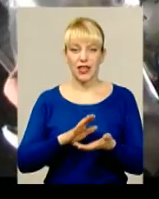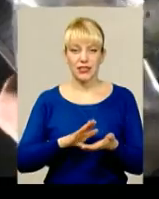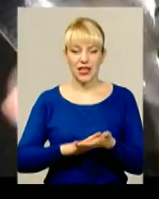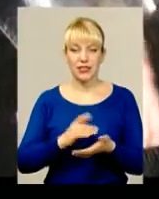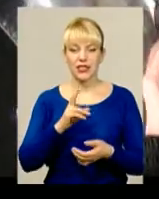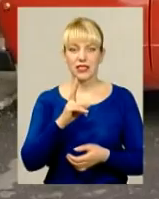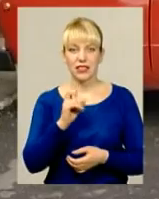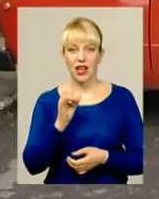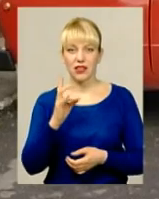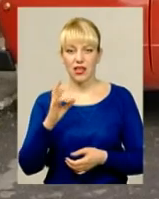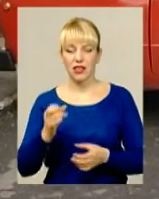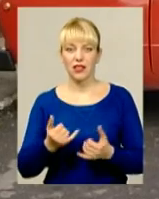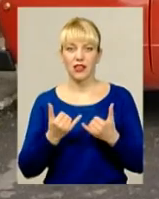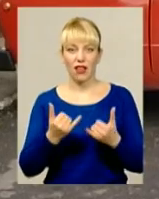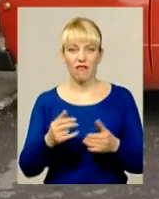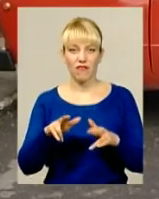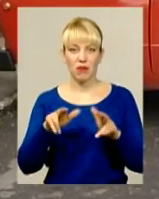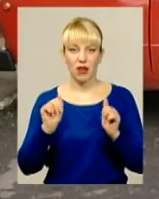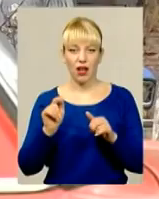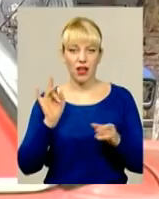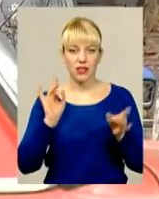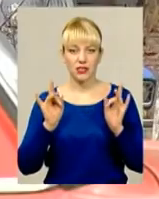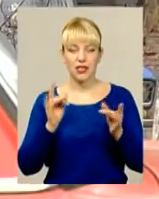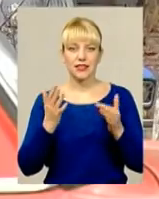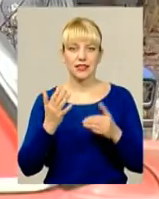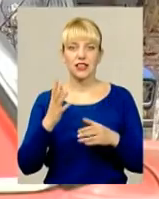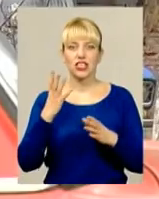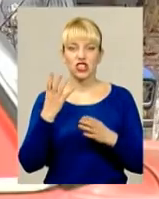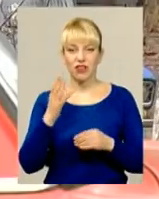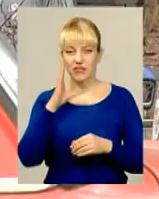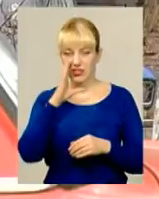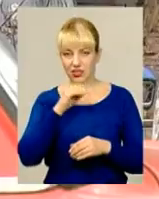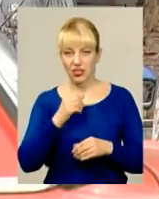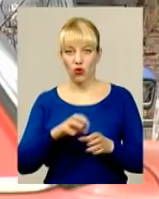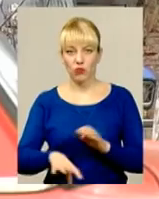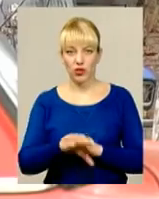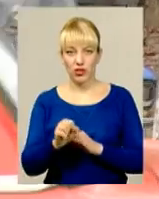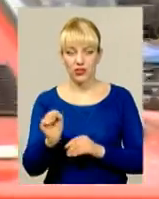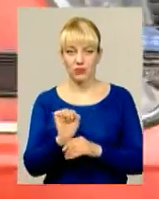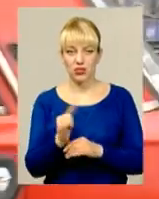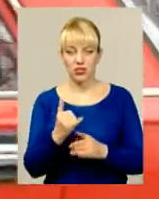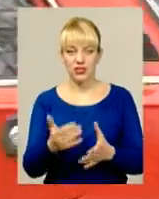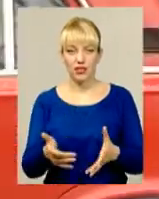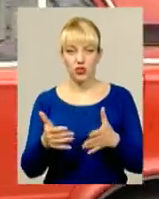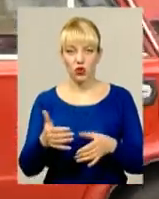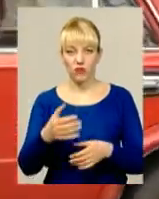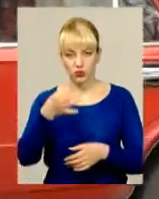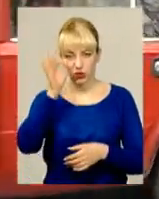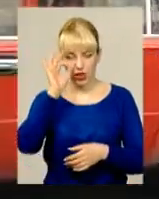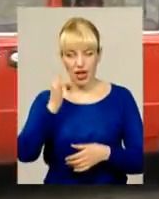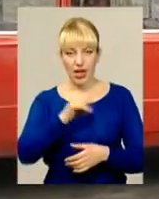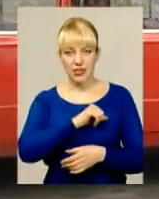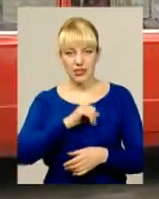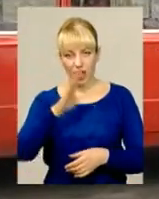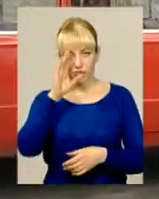сигналізації. Скільки ще автомобілів встиг обчистити цей злодій, нині з'ясовують правоохоронці. Сам підозрюваний перебуває в